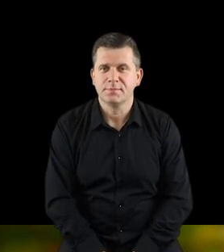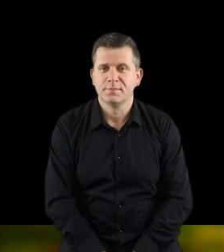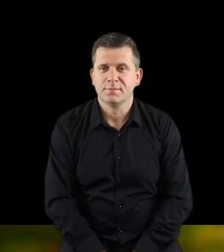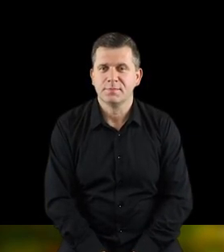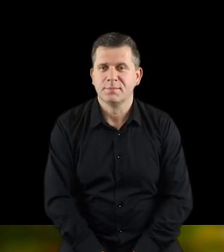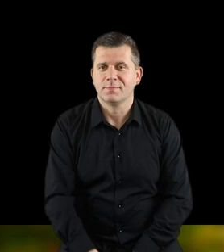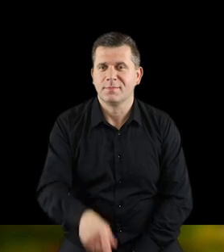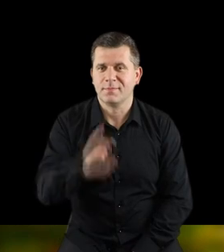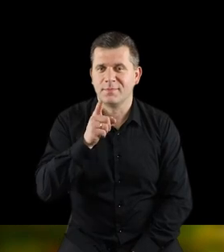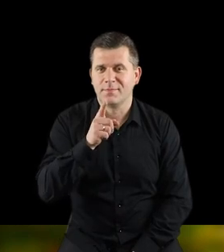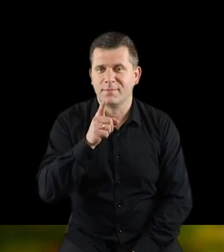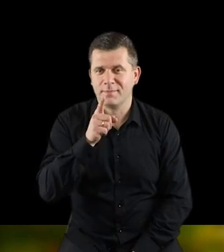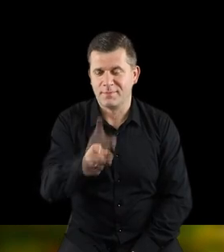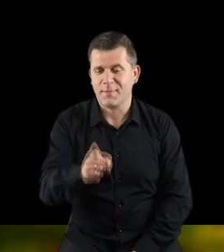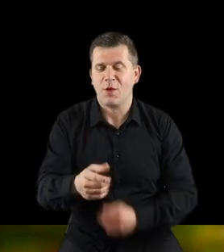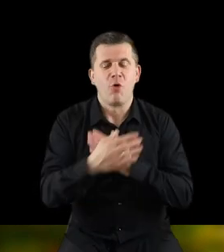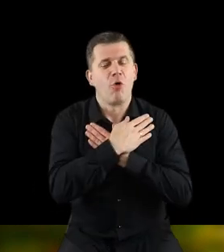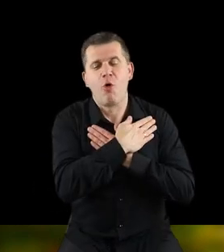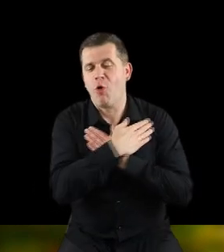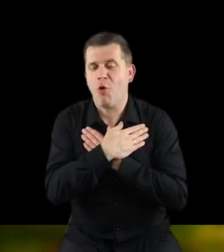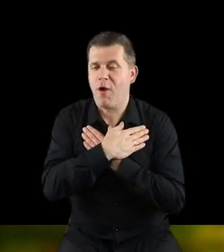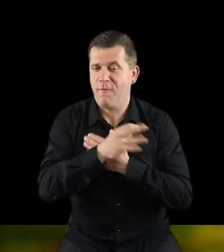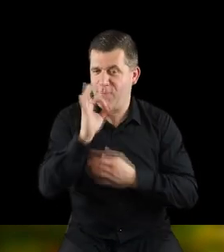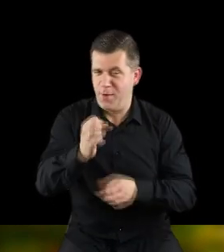Czy Pani kocha twoje prace?